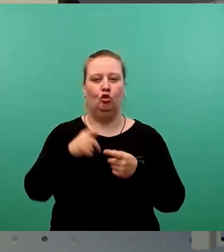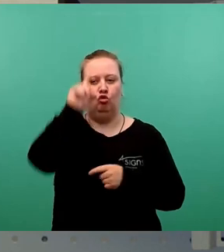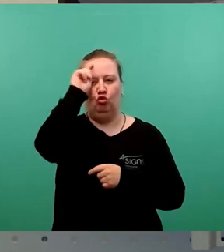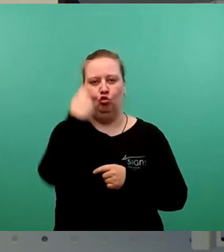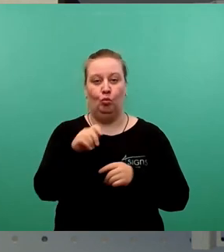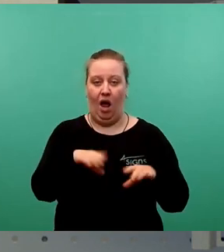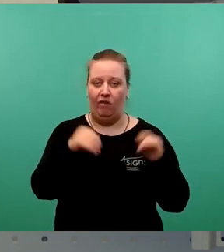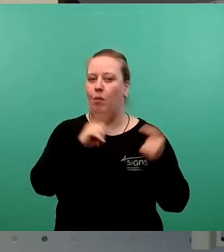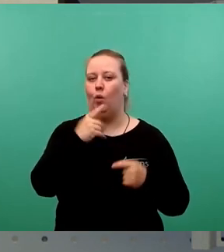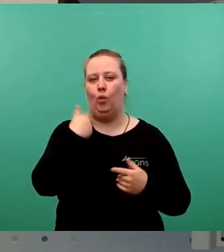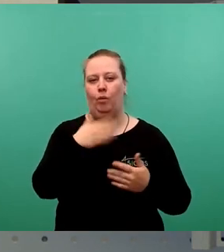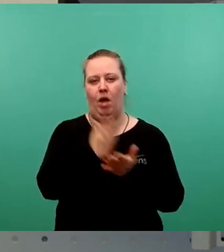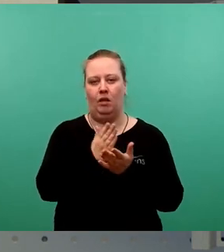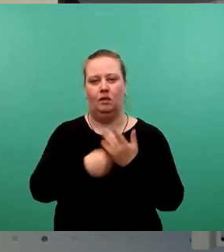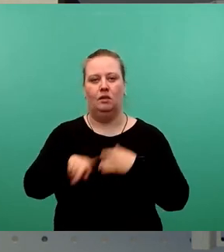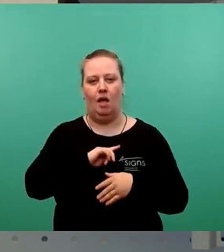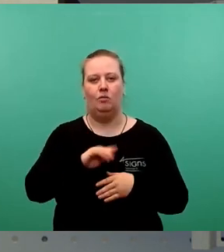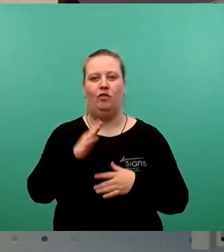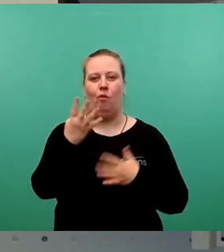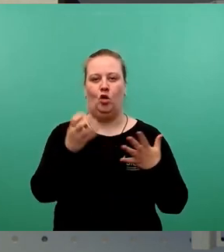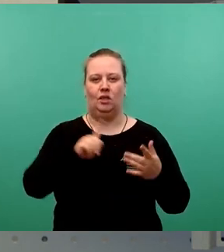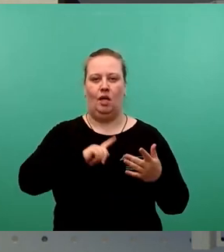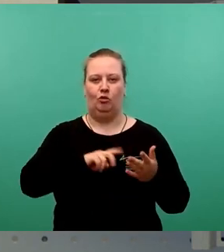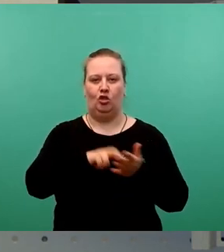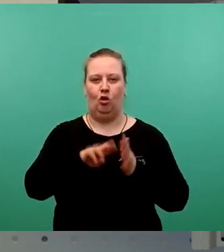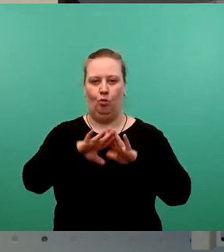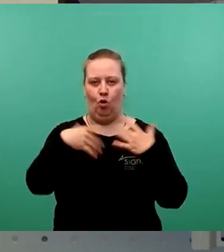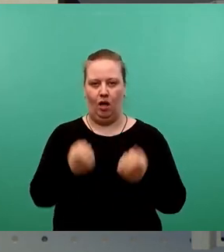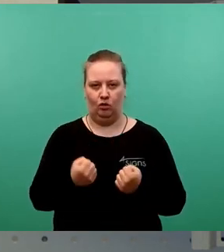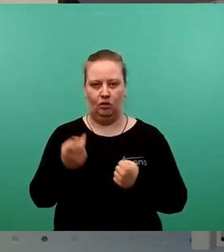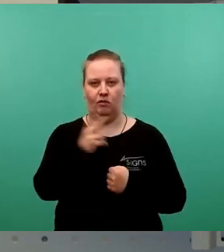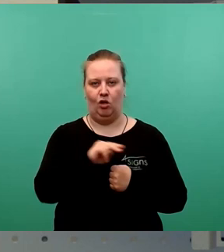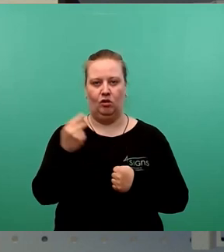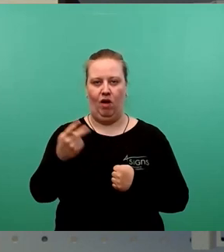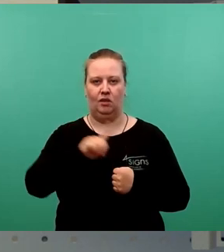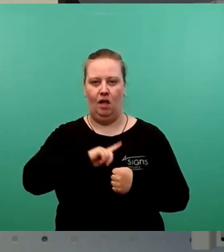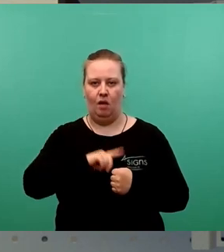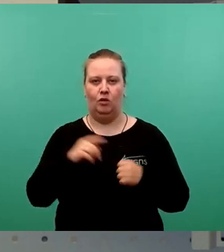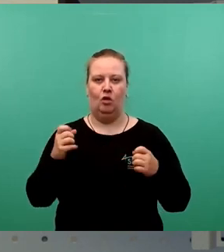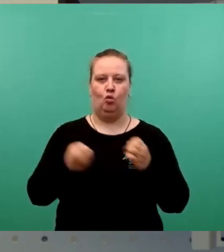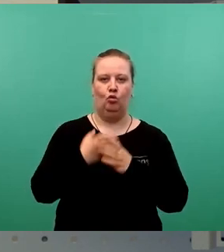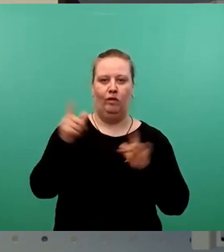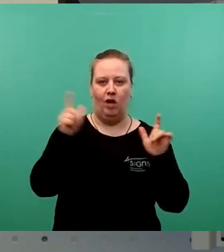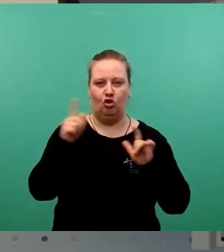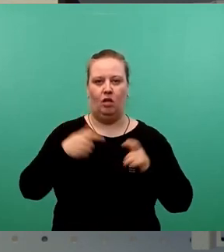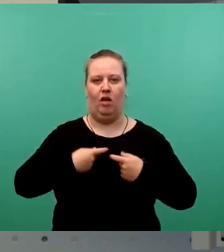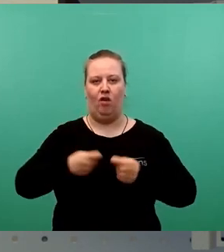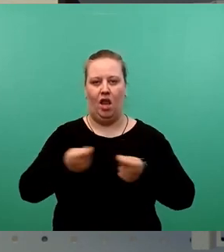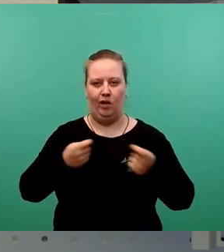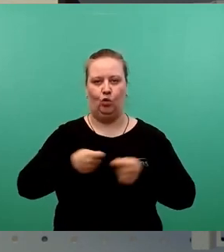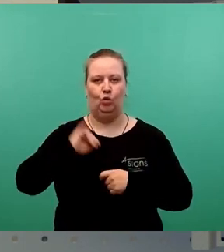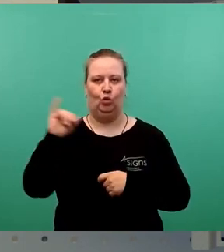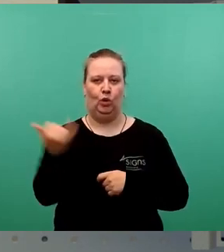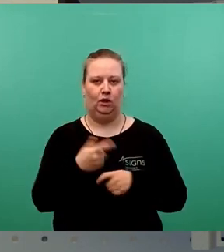1995 selbstständige Buchhandlerin, seit 2002 Verlegerin, Kulturveranstalterin und auch Touristikerin.